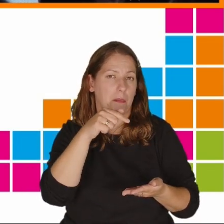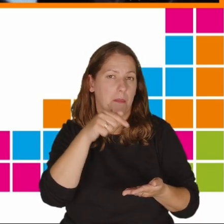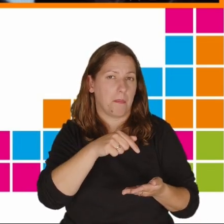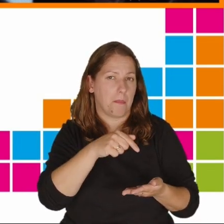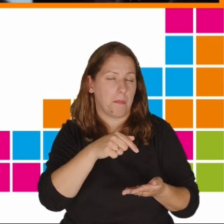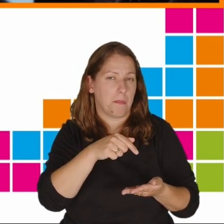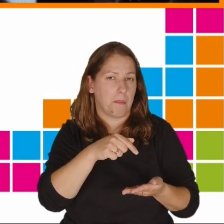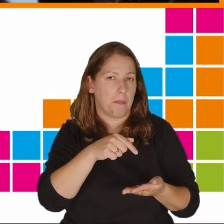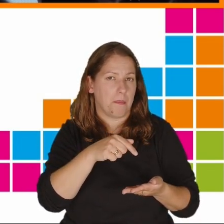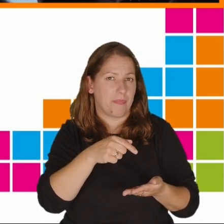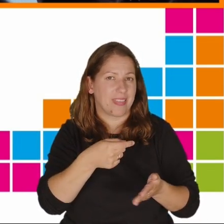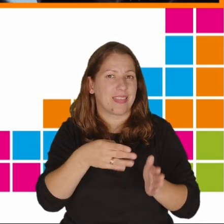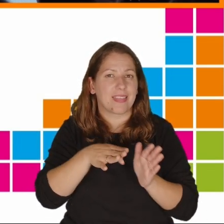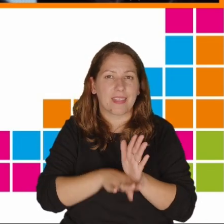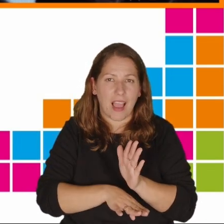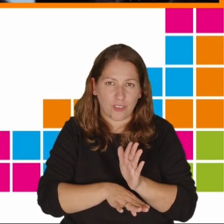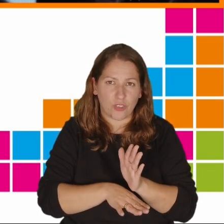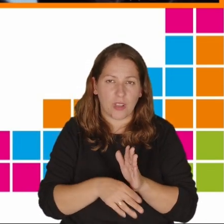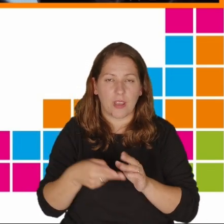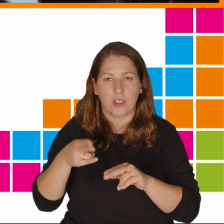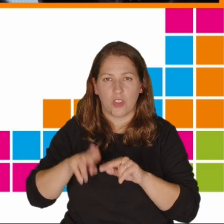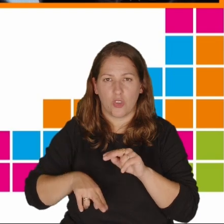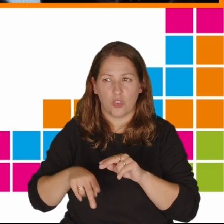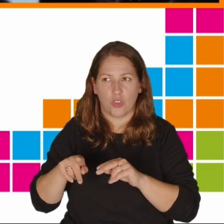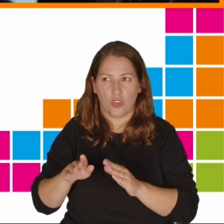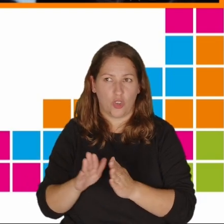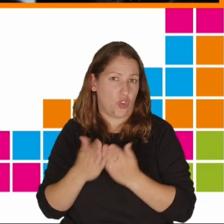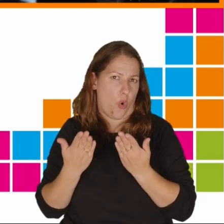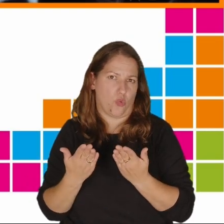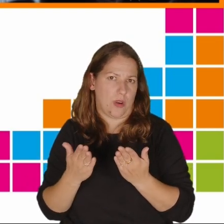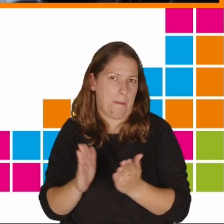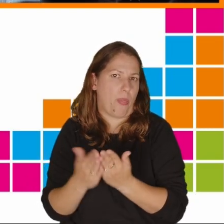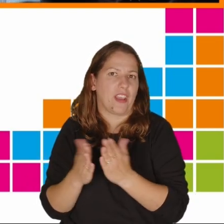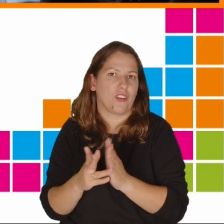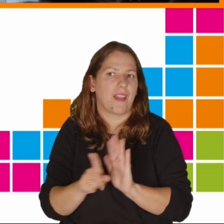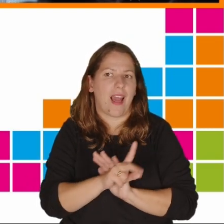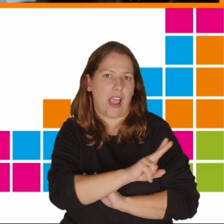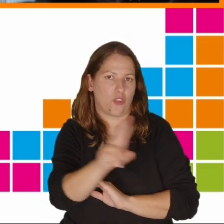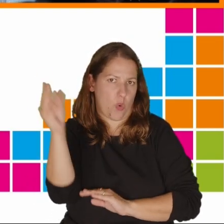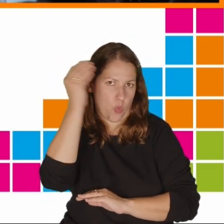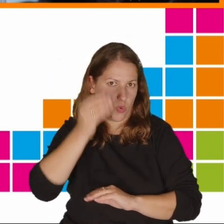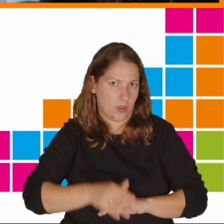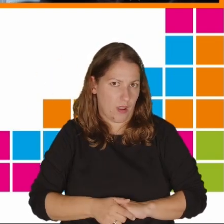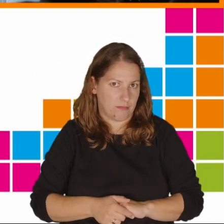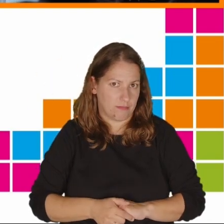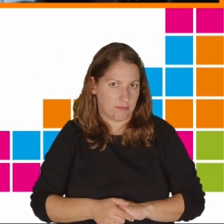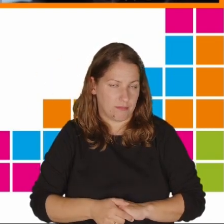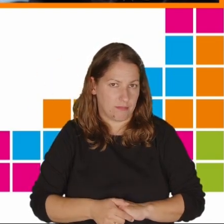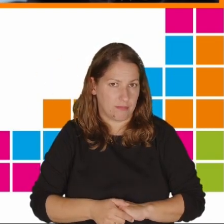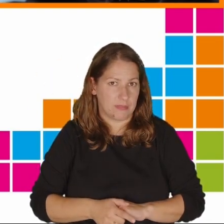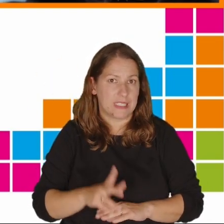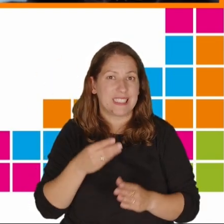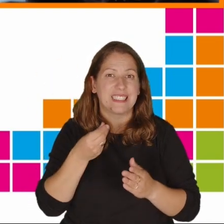być tańsze niż książki, podręczniki dla każdego ucznia, zwłaszcza, że